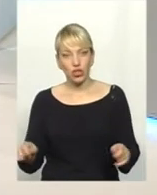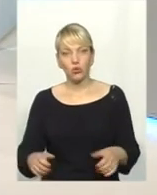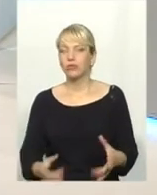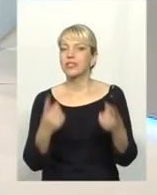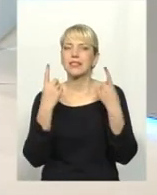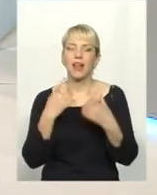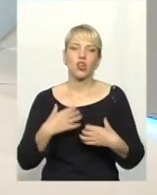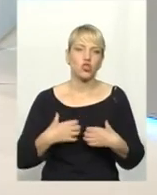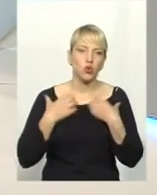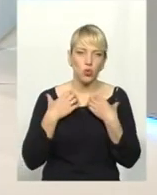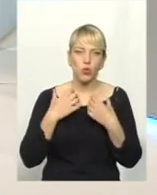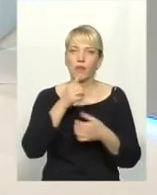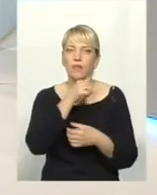'я.